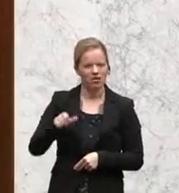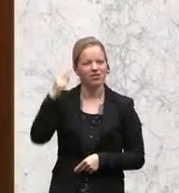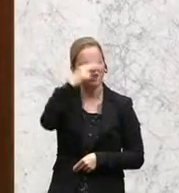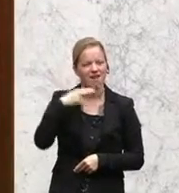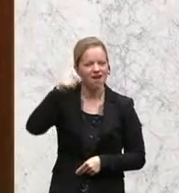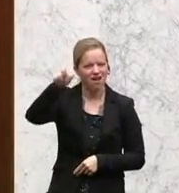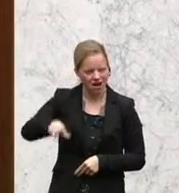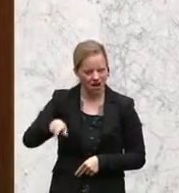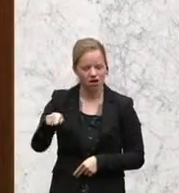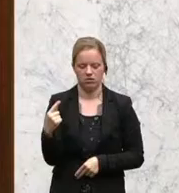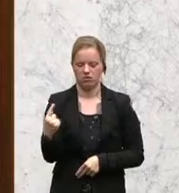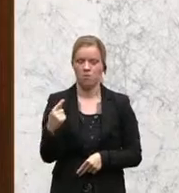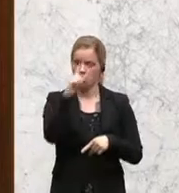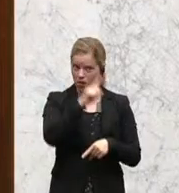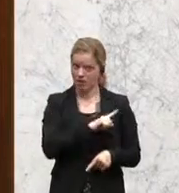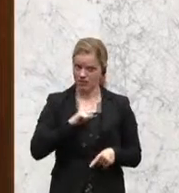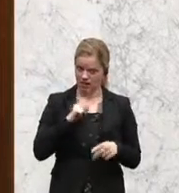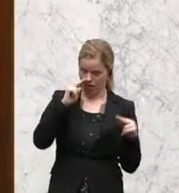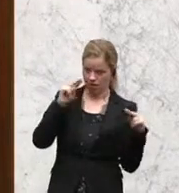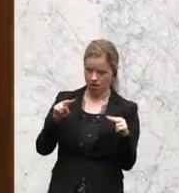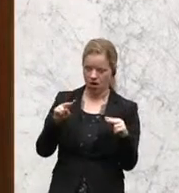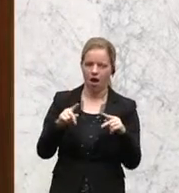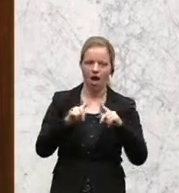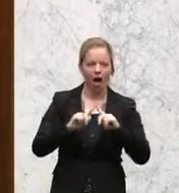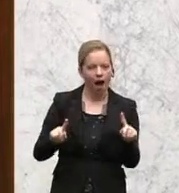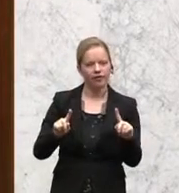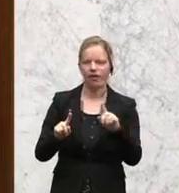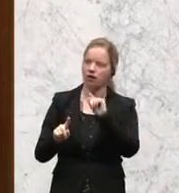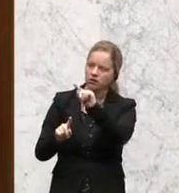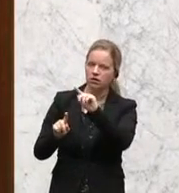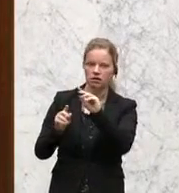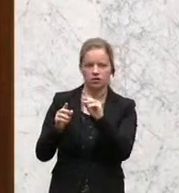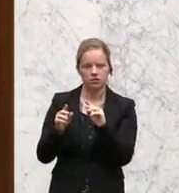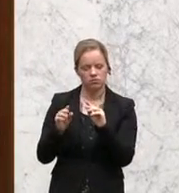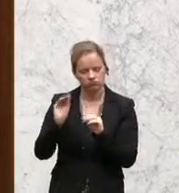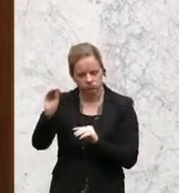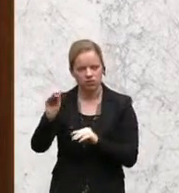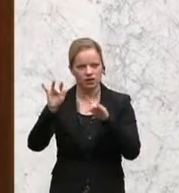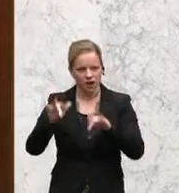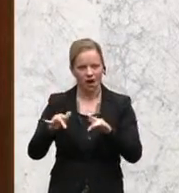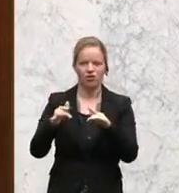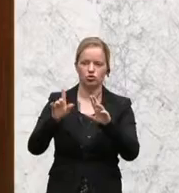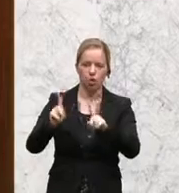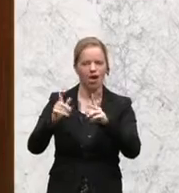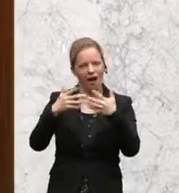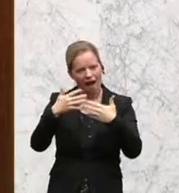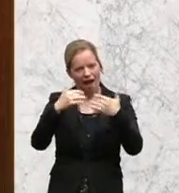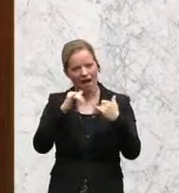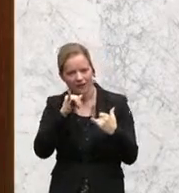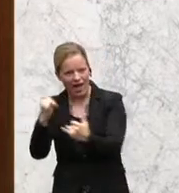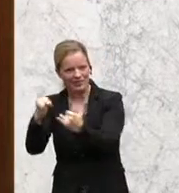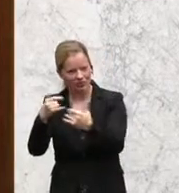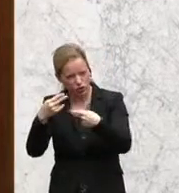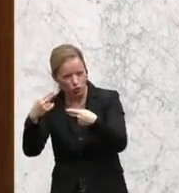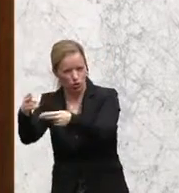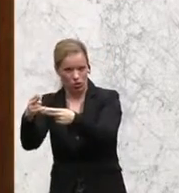wir aus polizeilicher Situation den Antrag an die Botschaft gestellt, ein Heimreisezertifikat zu bekommen. Wir haben sämtliche Nachrüstungspapiere